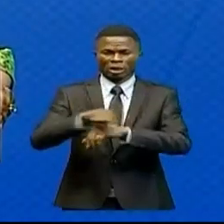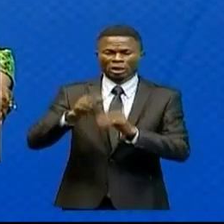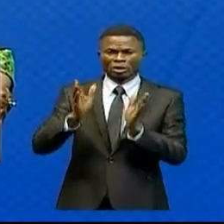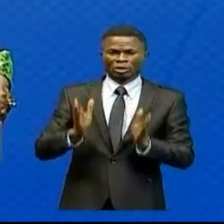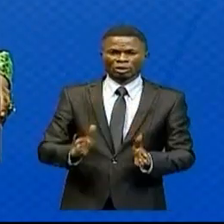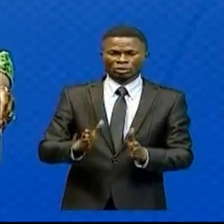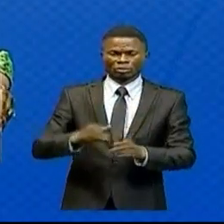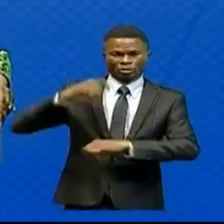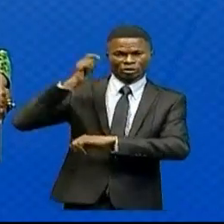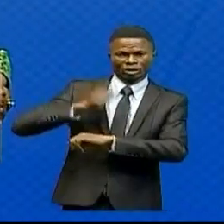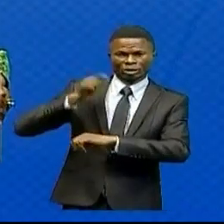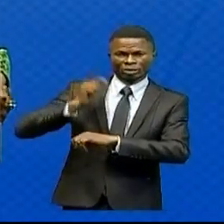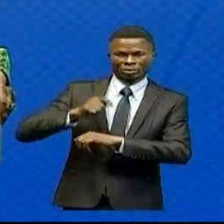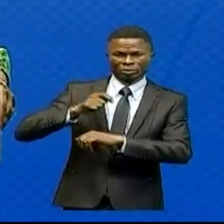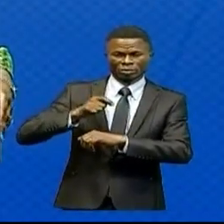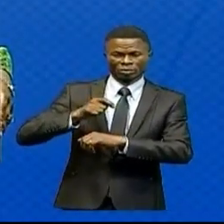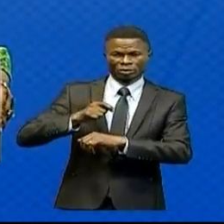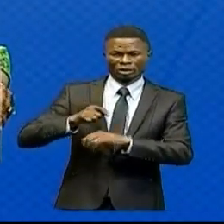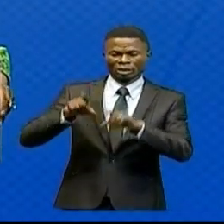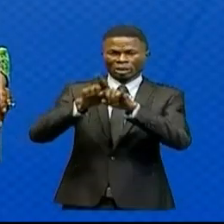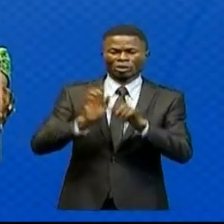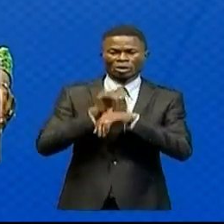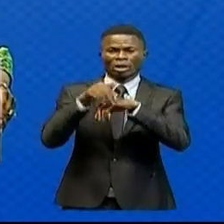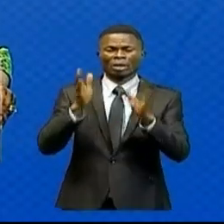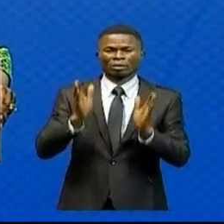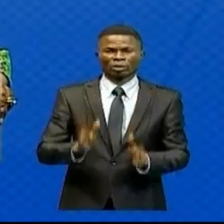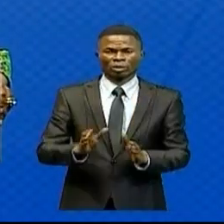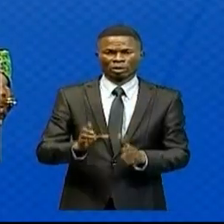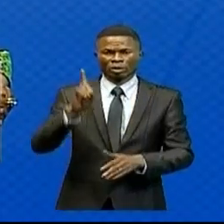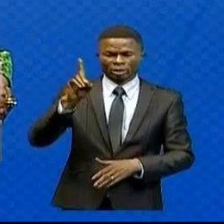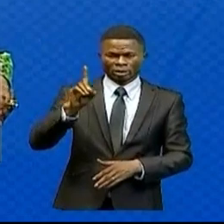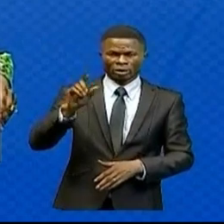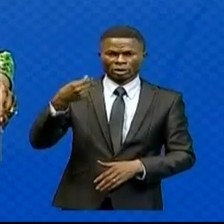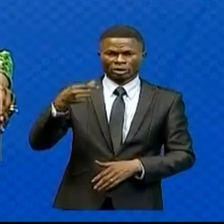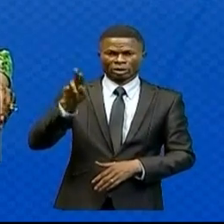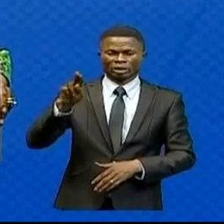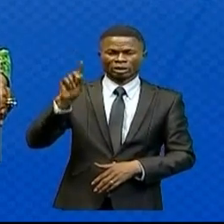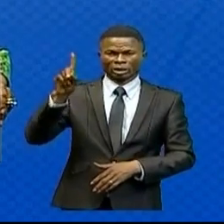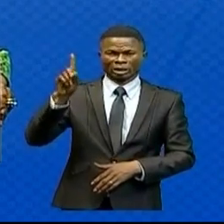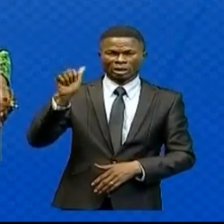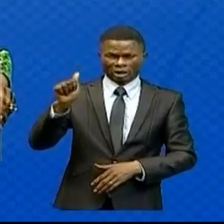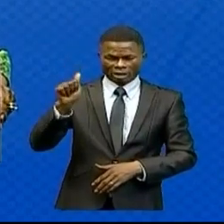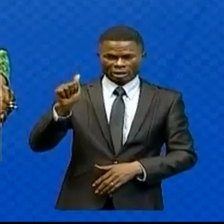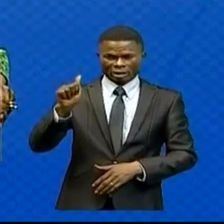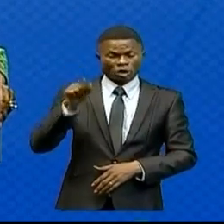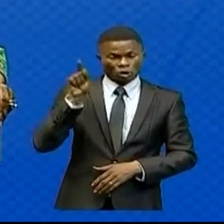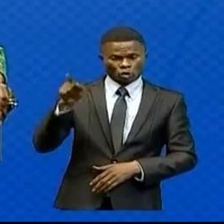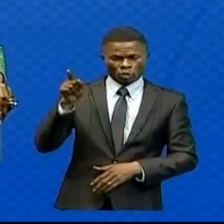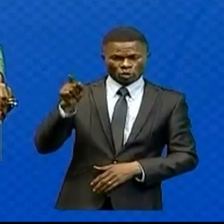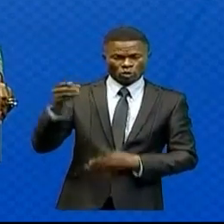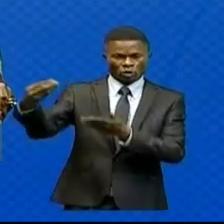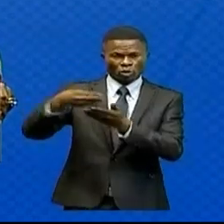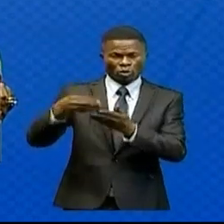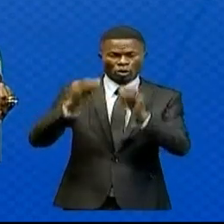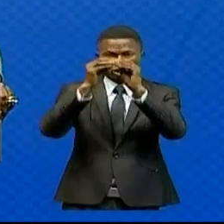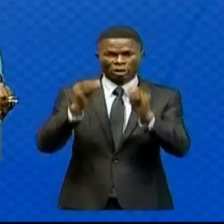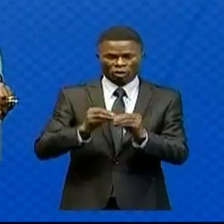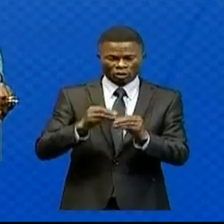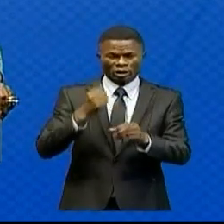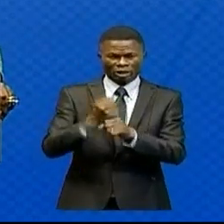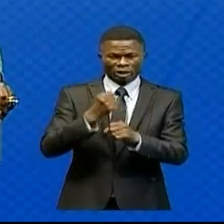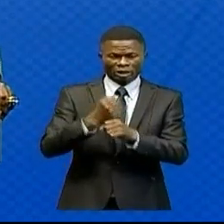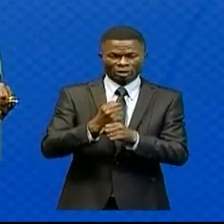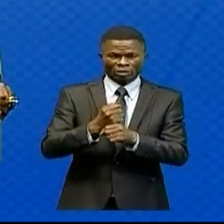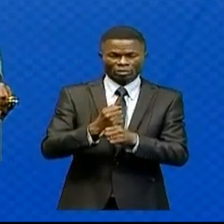judiciaires, domaniales et participations de GERAD. a quant à elle fait un taux de réalisation